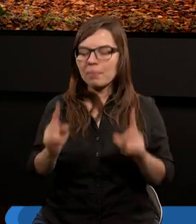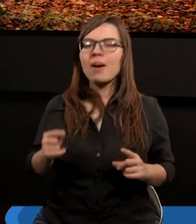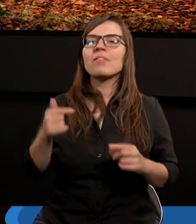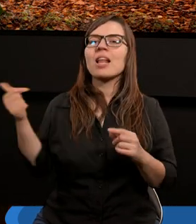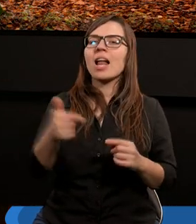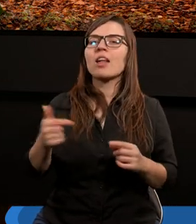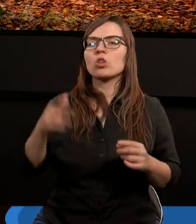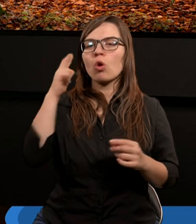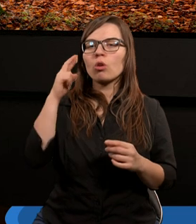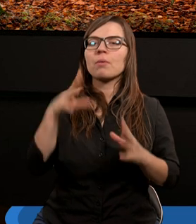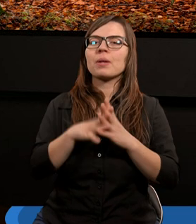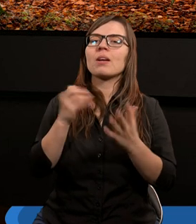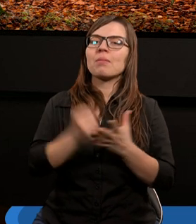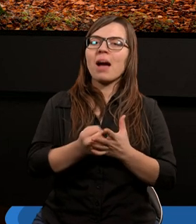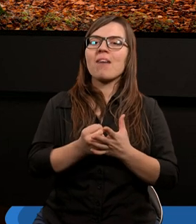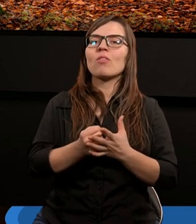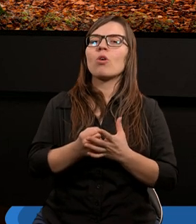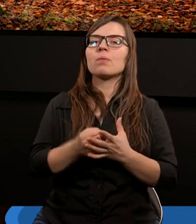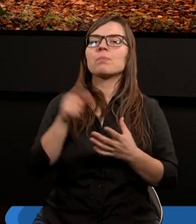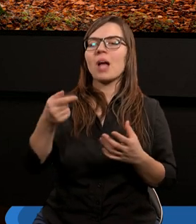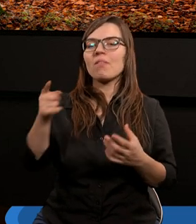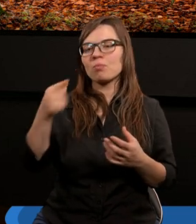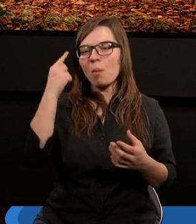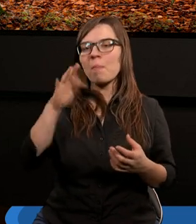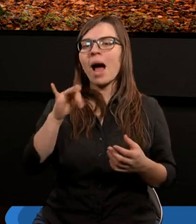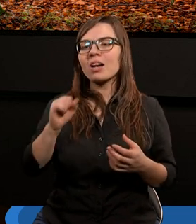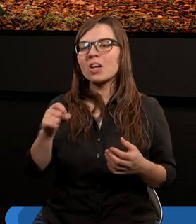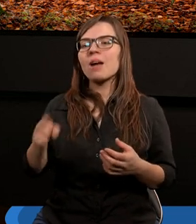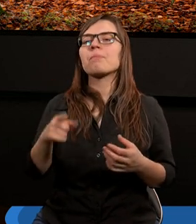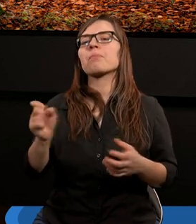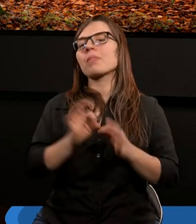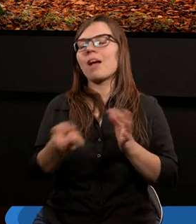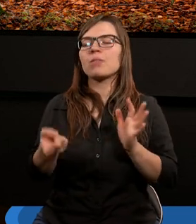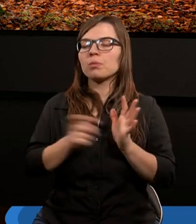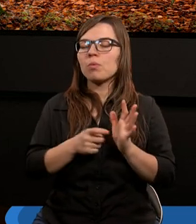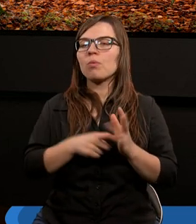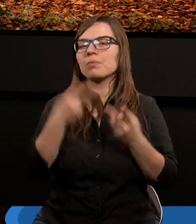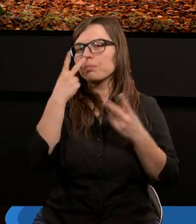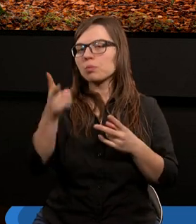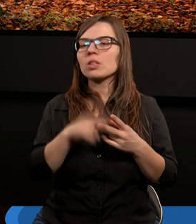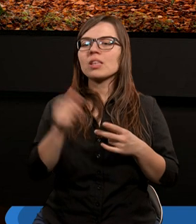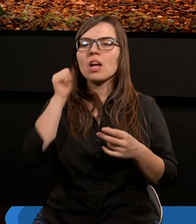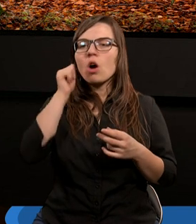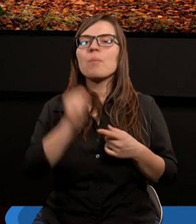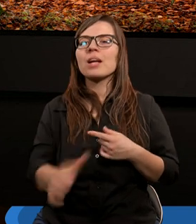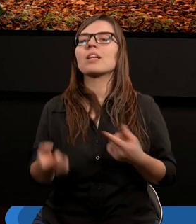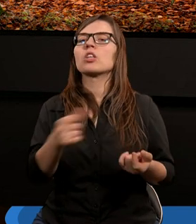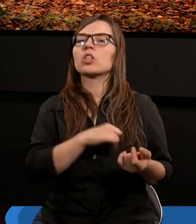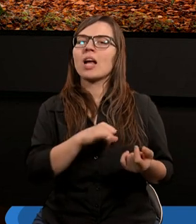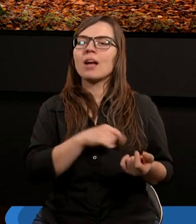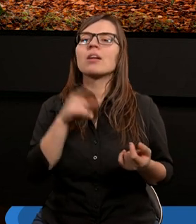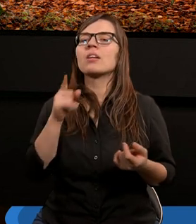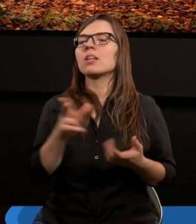rozumieć prawo. To, o czym tutaj Basia wspomniała też, że nawet porządliwe spojrzenie na kobietę jest grzechem.